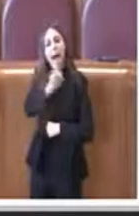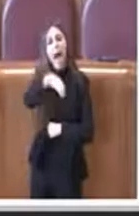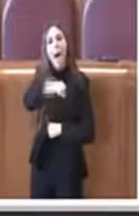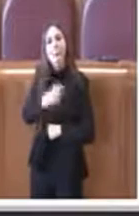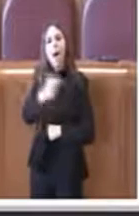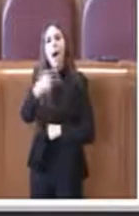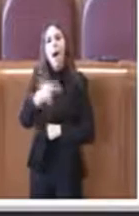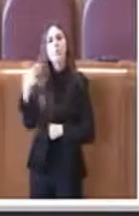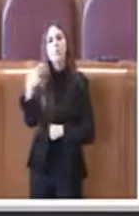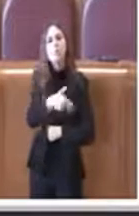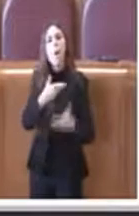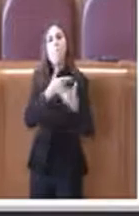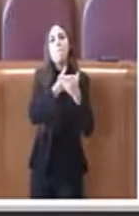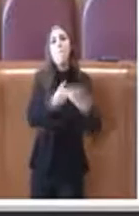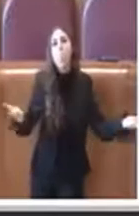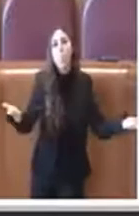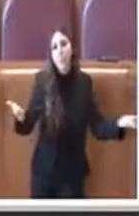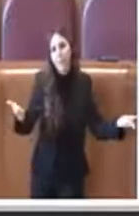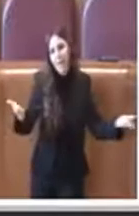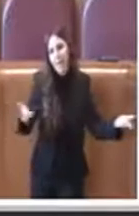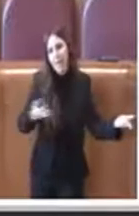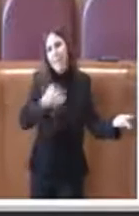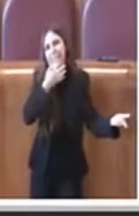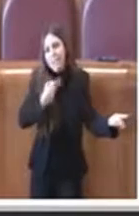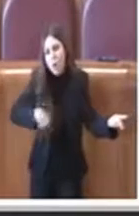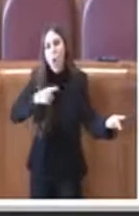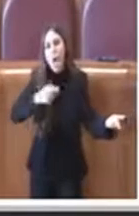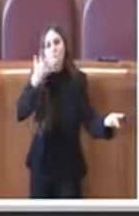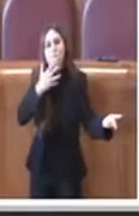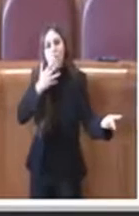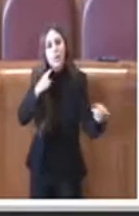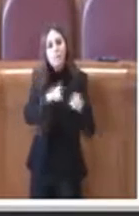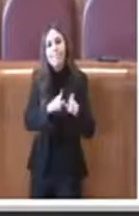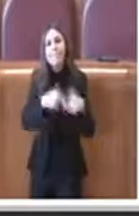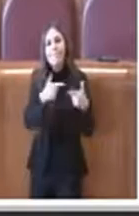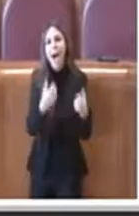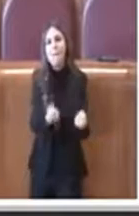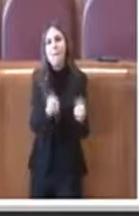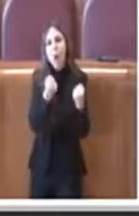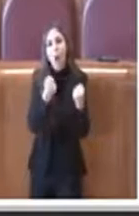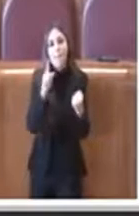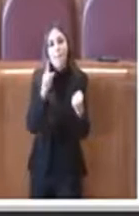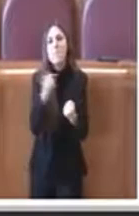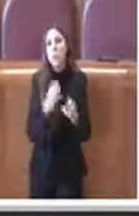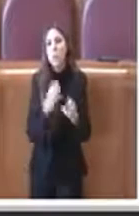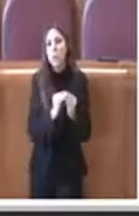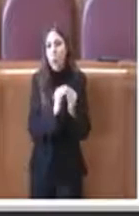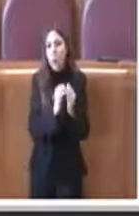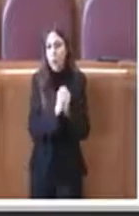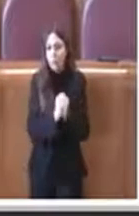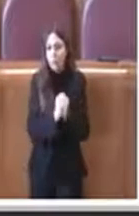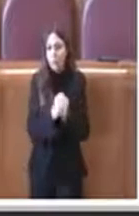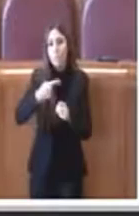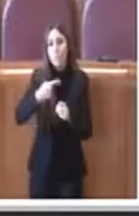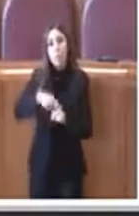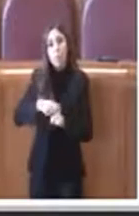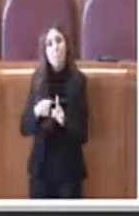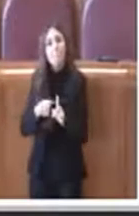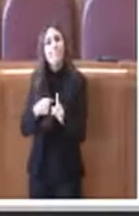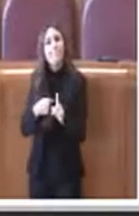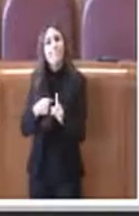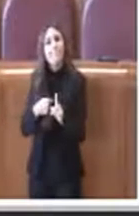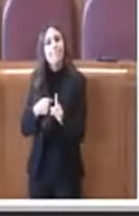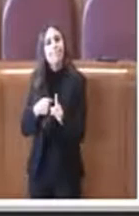società pubblica e vogliamo che si rafforzi questa società io vorrei anche come dire